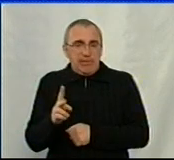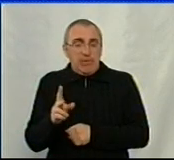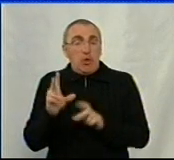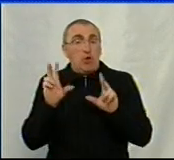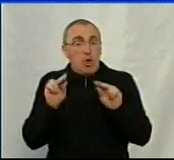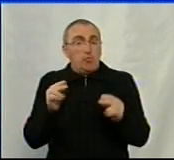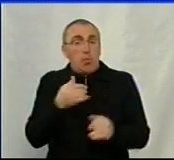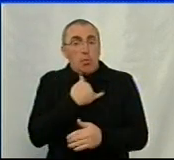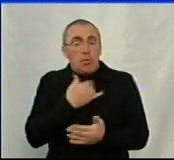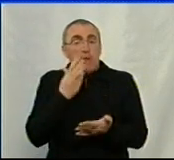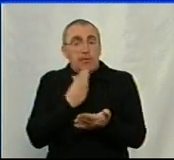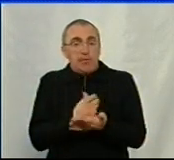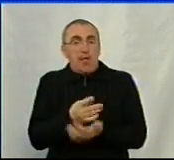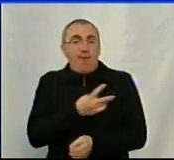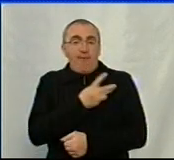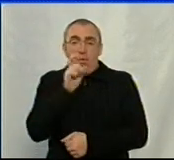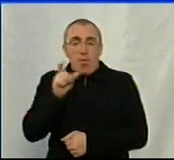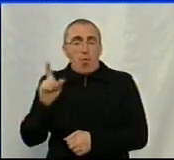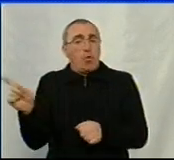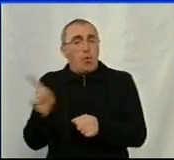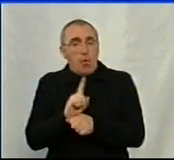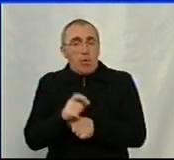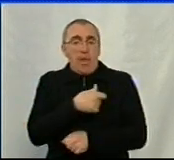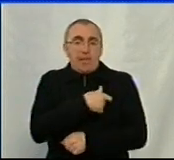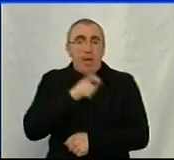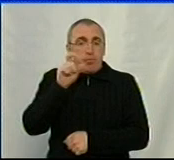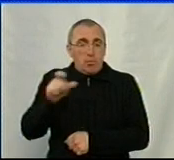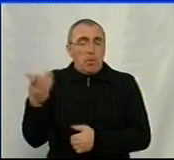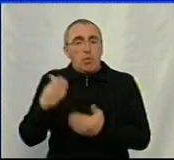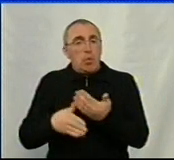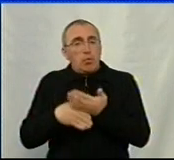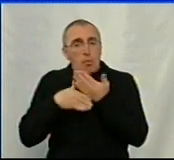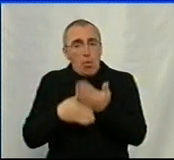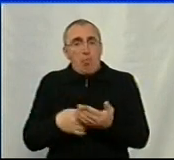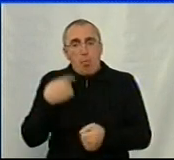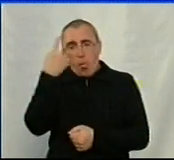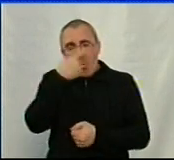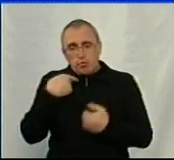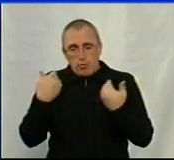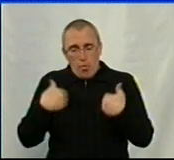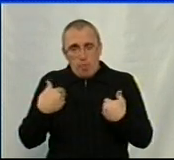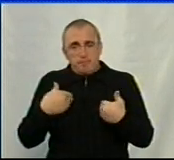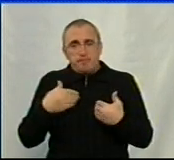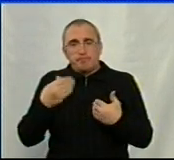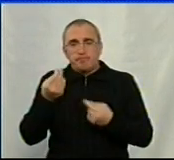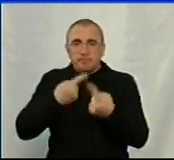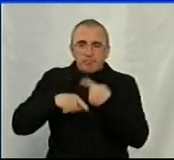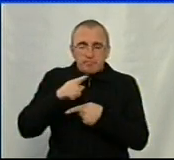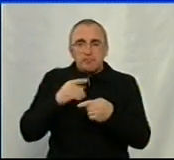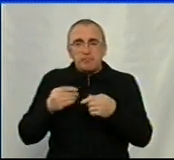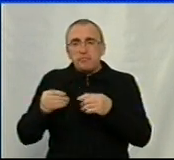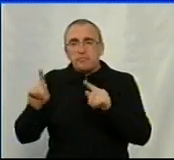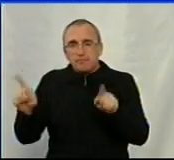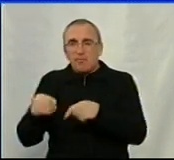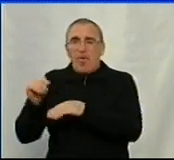щастя, у нас є волонтери, у нас є нормальні депутати, які допомагають особисто, підприємці влаштовують певні фонди.